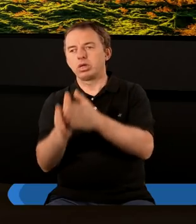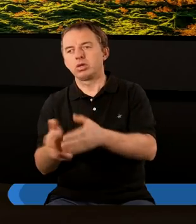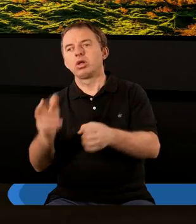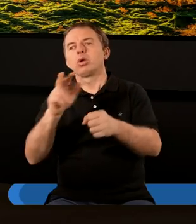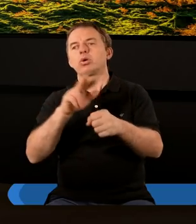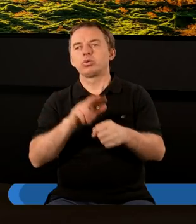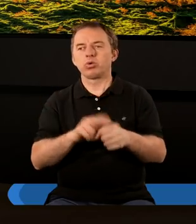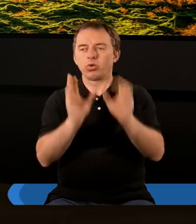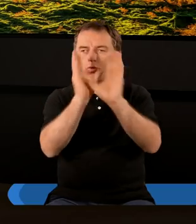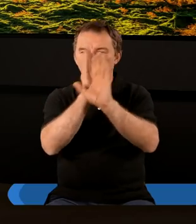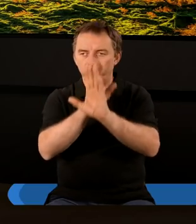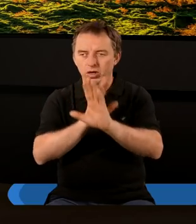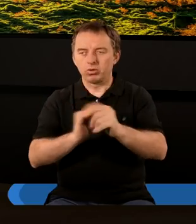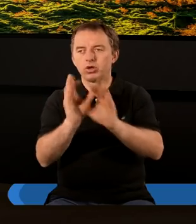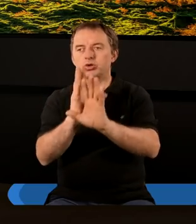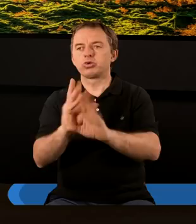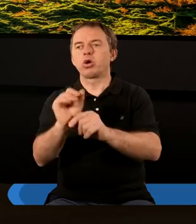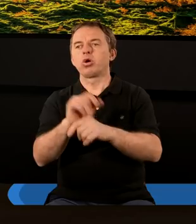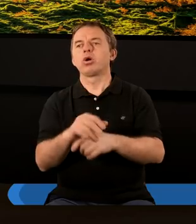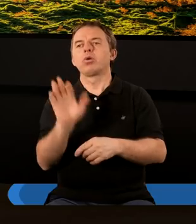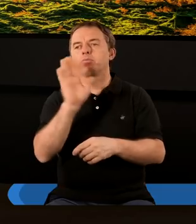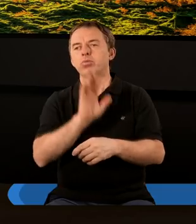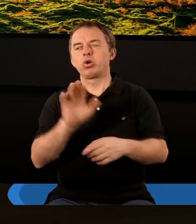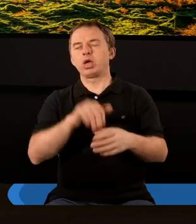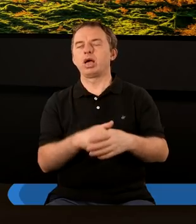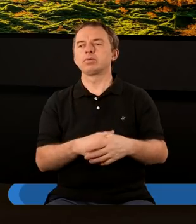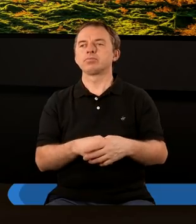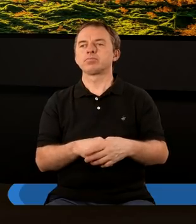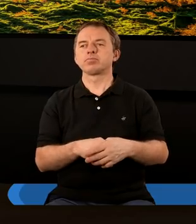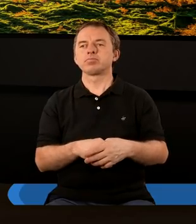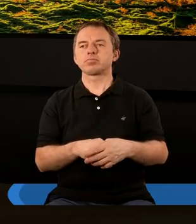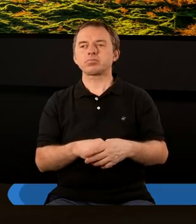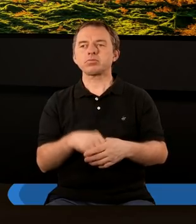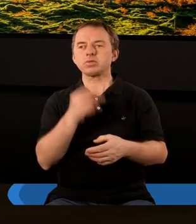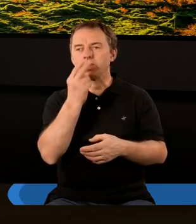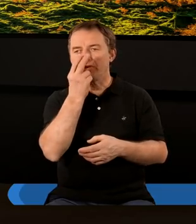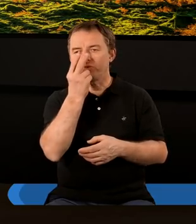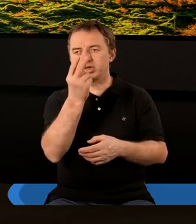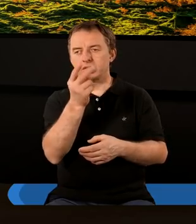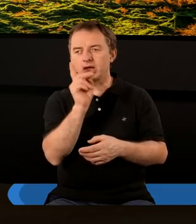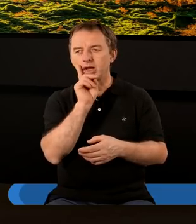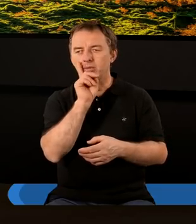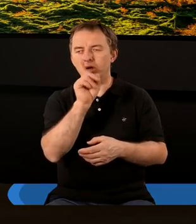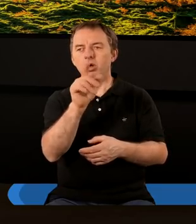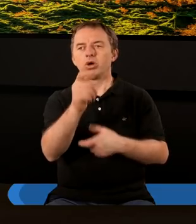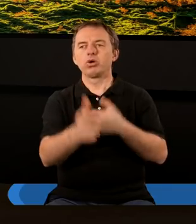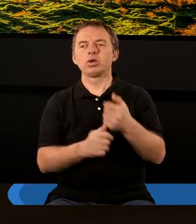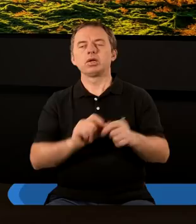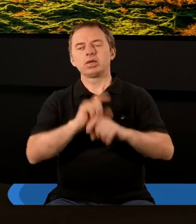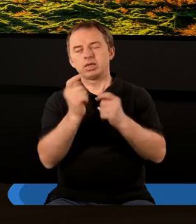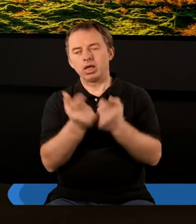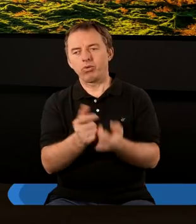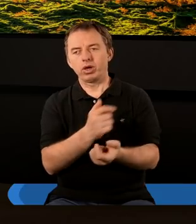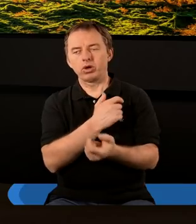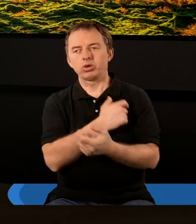właśnie uwielbiają i czczą w zasadzie Boga, to widzę, że naprawdę oni to robią z całego